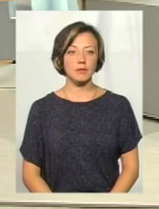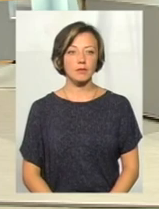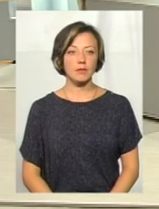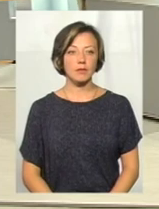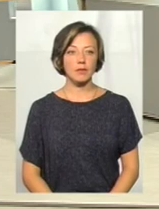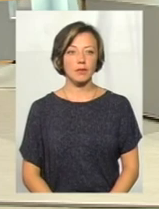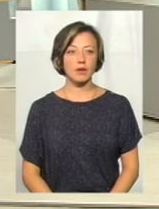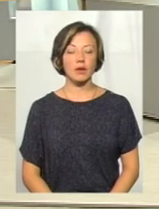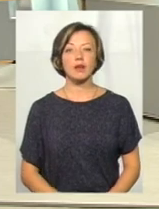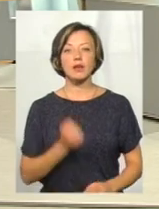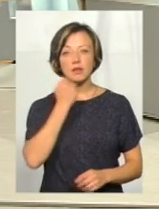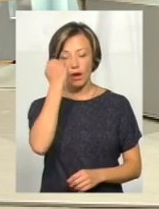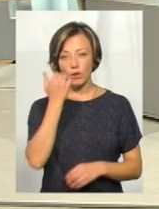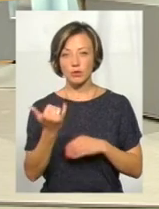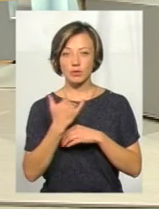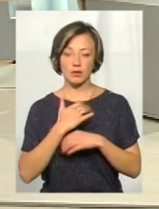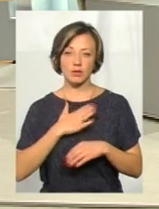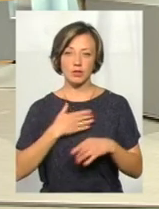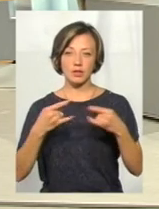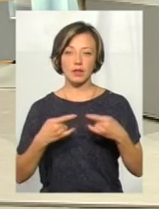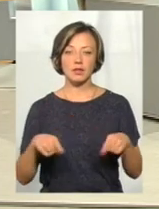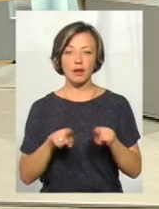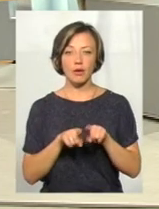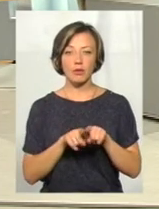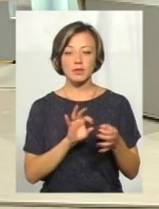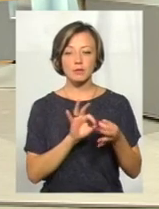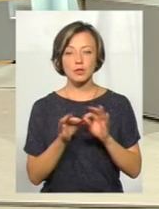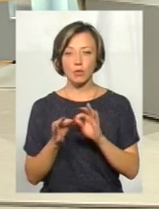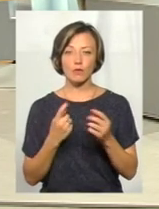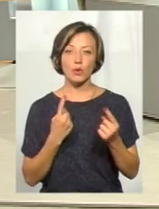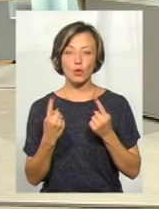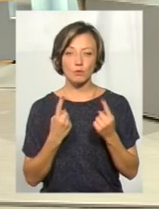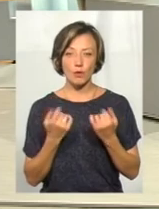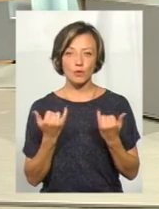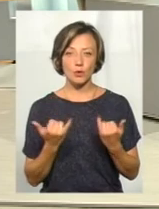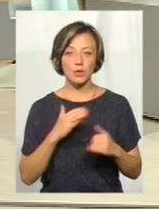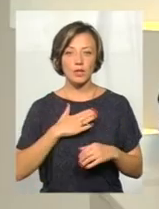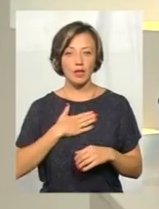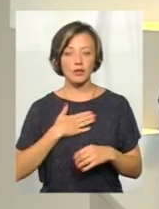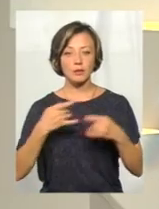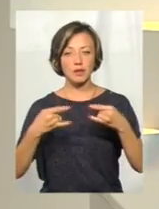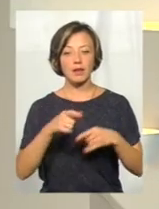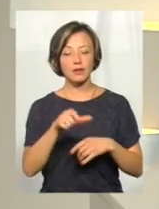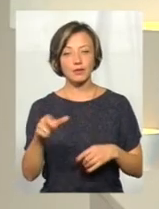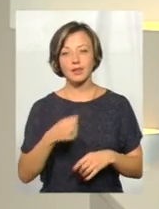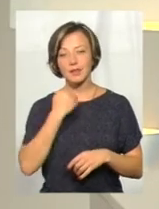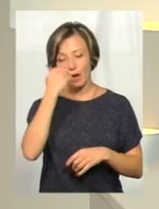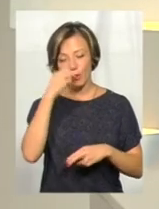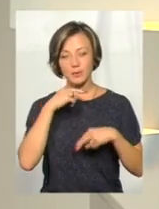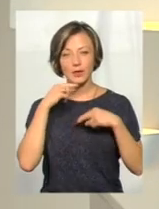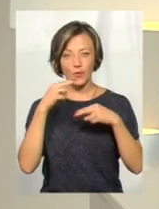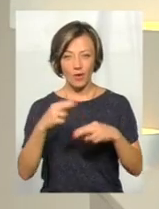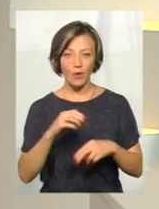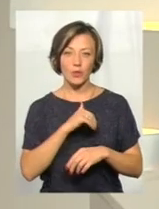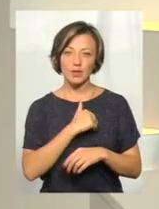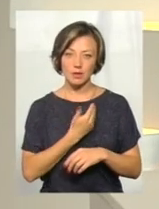пані Ольгу, пані Вікторія, за те, що були сьогодні в нашій студії, за таку змістовну розмову сьогодні. Нашим телеглядачам дякую за увагу.